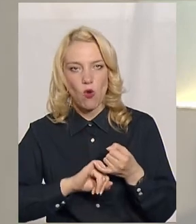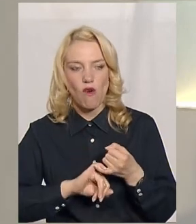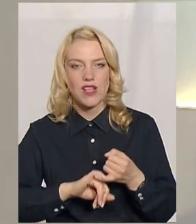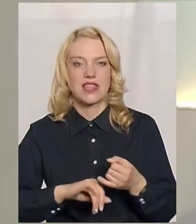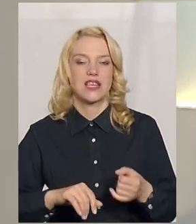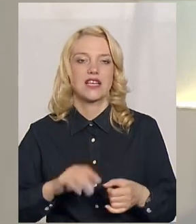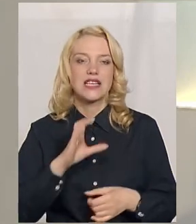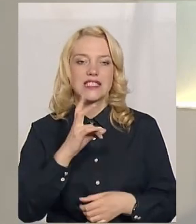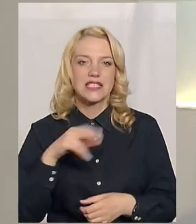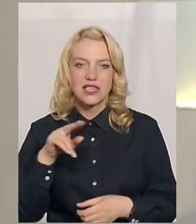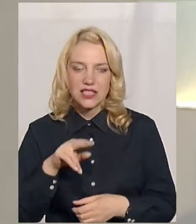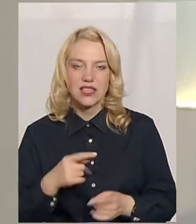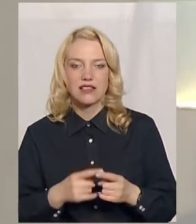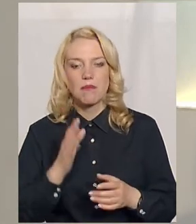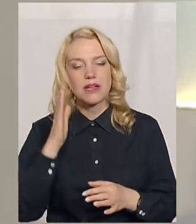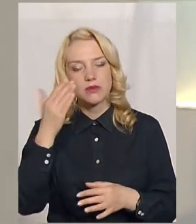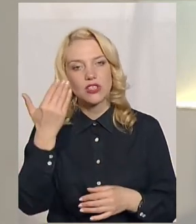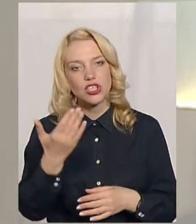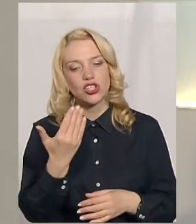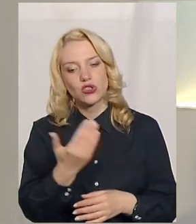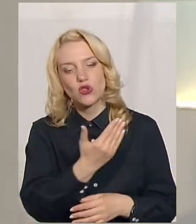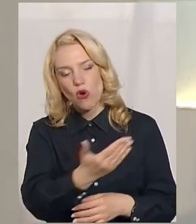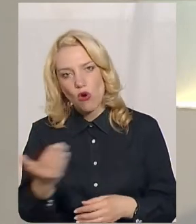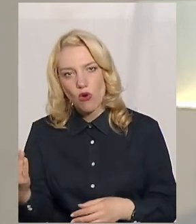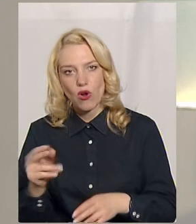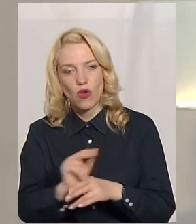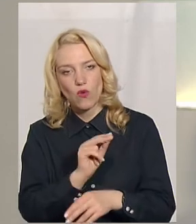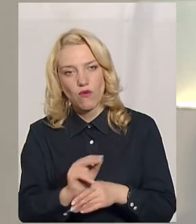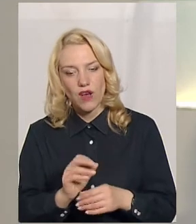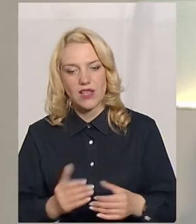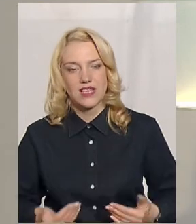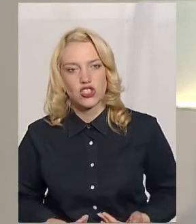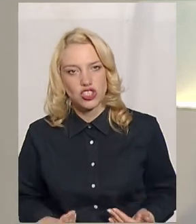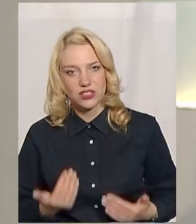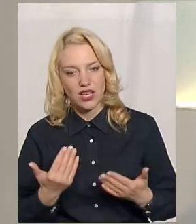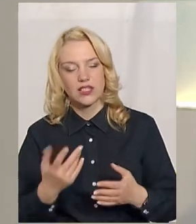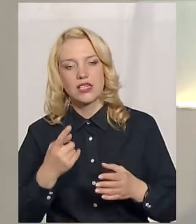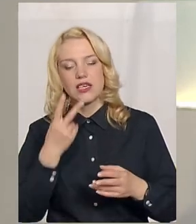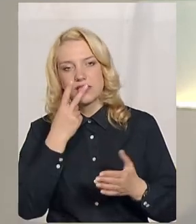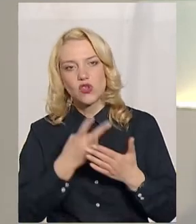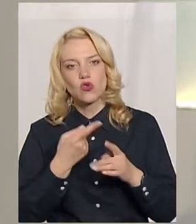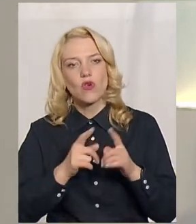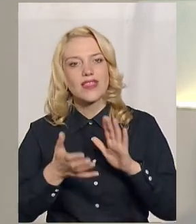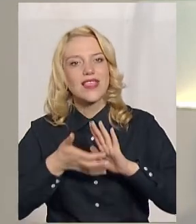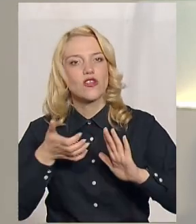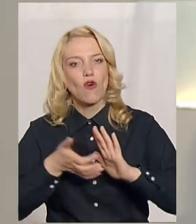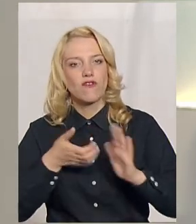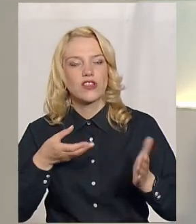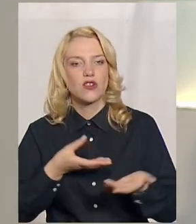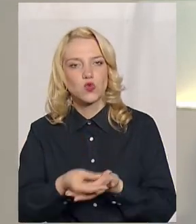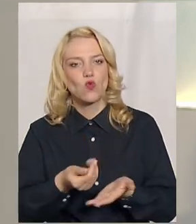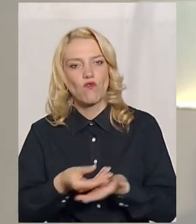хворих на снід, і перспективи їхнього лікування і життя з огляду на те, що недофінансування. Почули, що можете